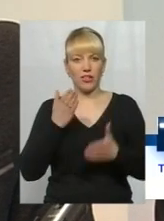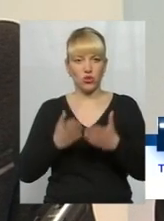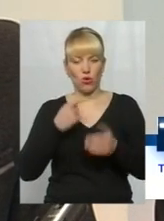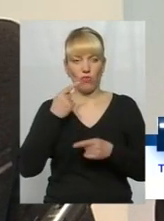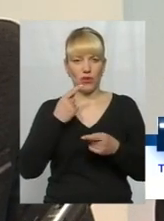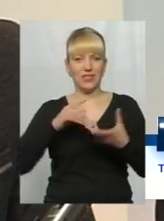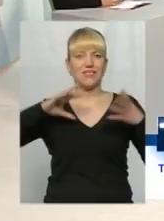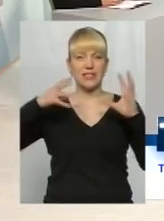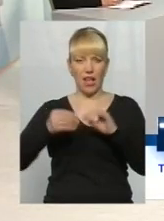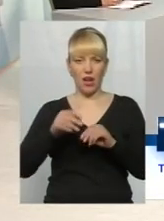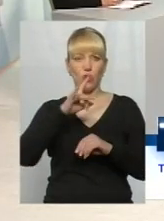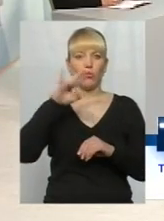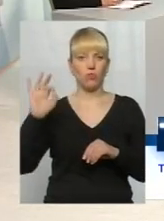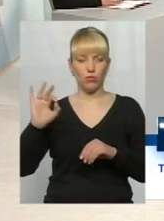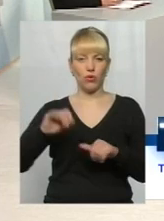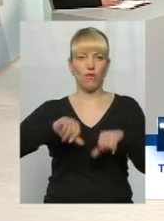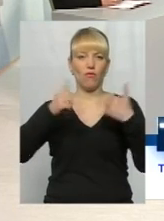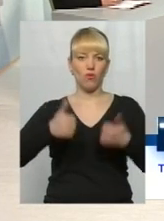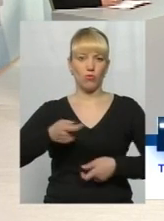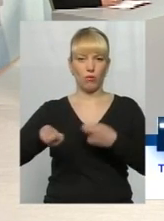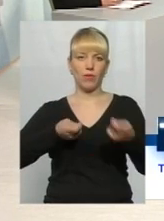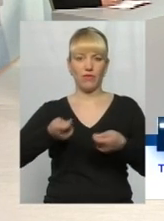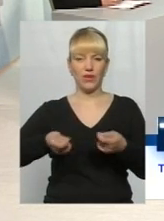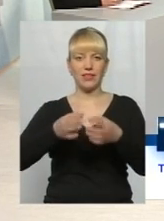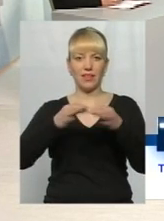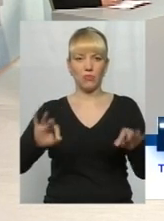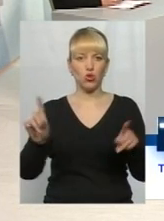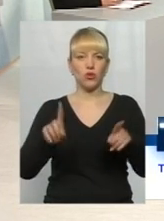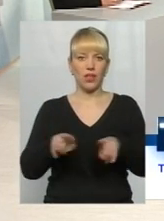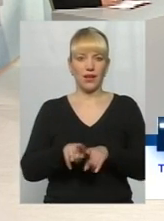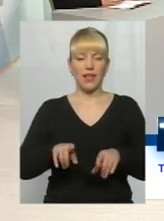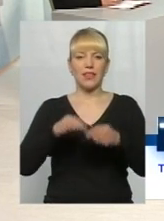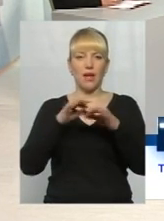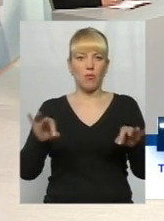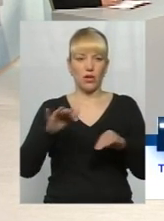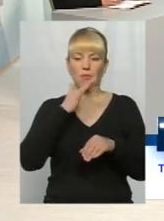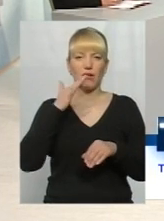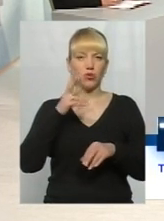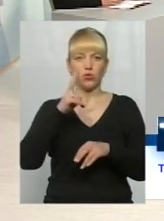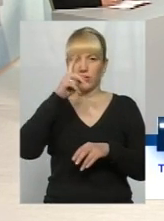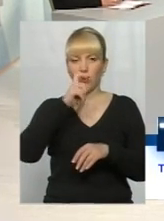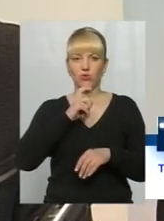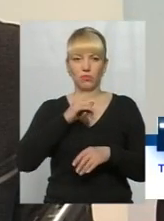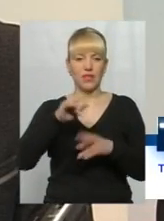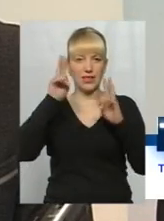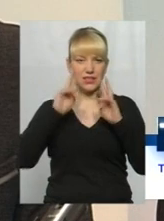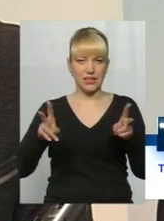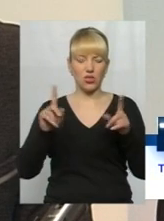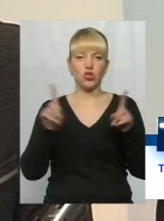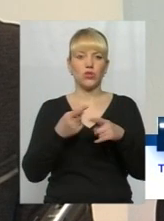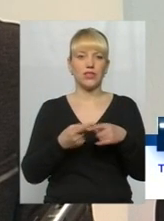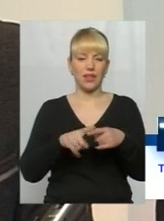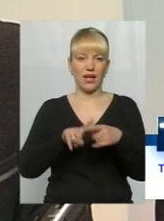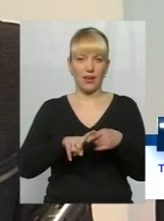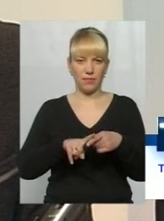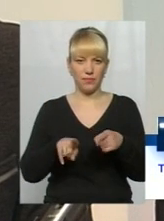в загальному про форму правління демократією, що таке демократія, цього багато хто ще не розуміє і не знає, насправді, що воно